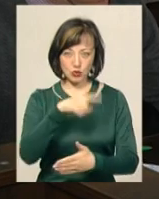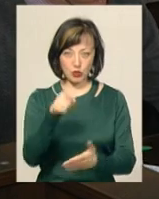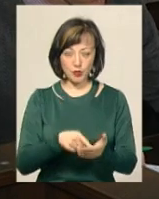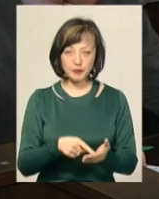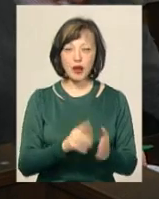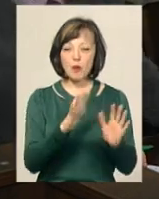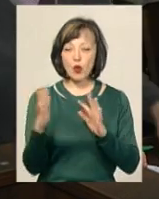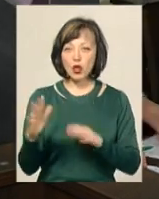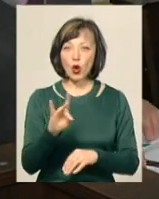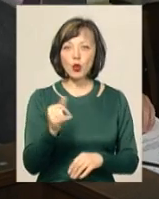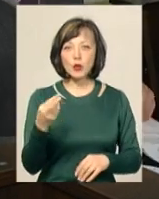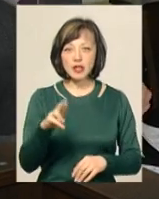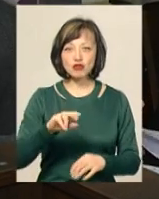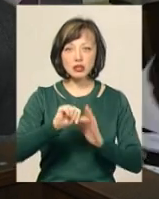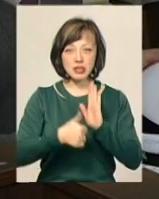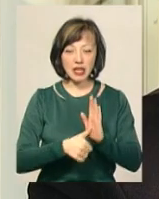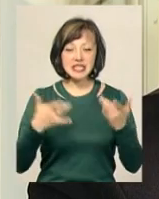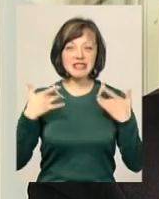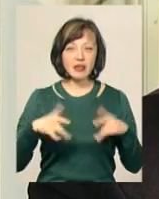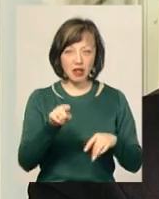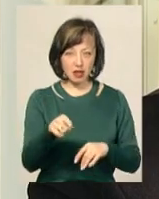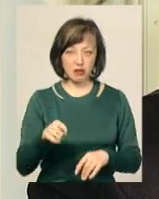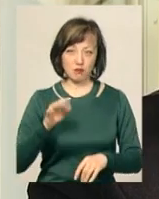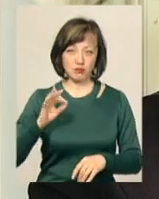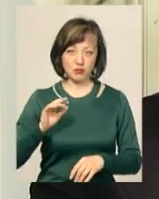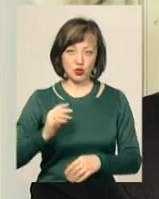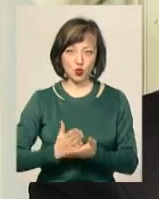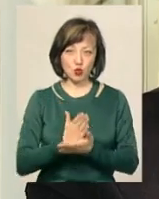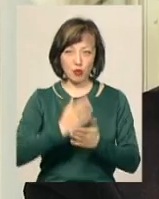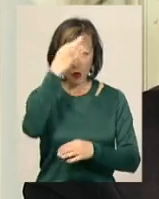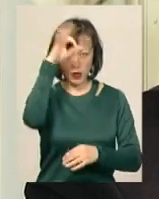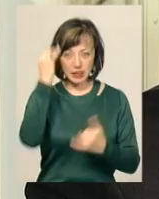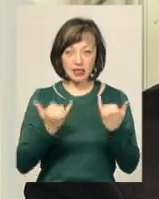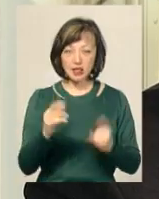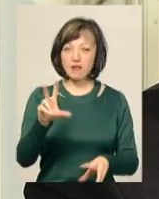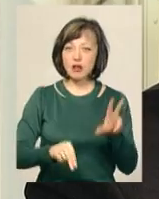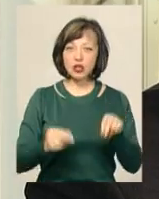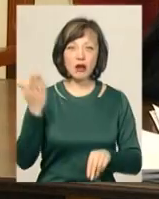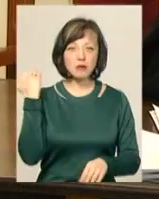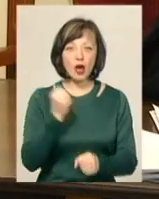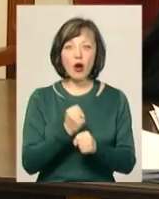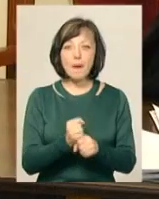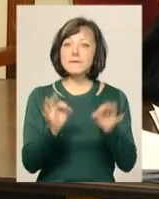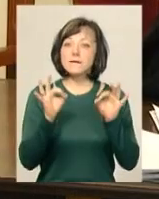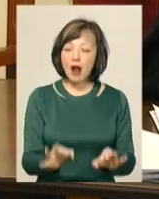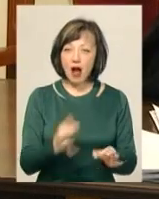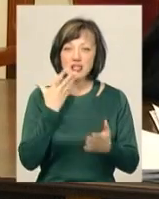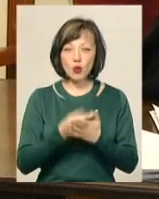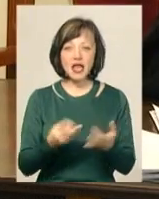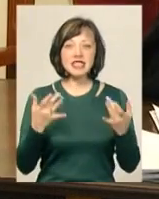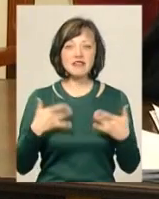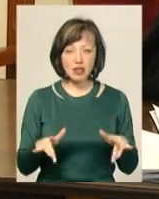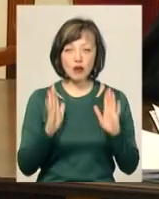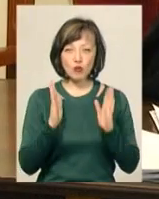грудні 16-го Ярослава Болюха звільнили зі служби у поліції. Нині експоліцейський вважає, тоді діяв правильно, а своє звільнення